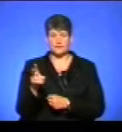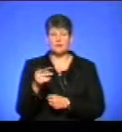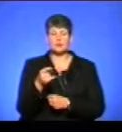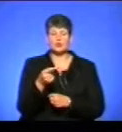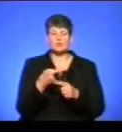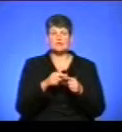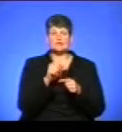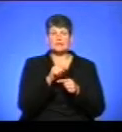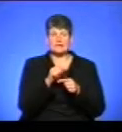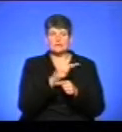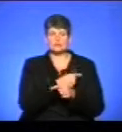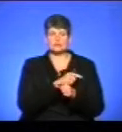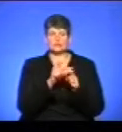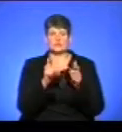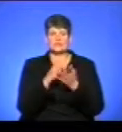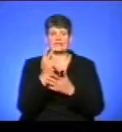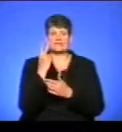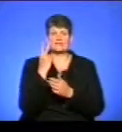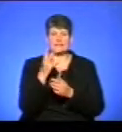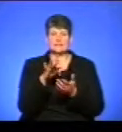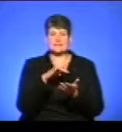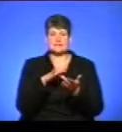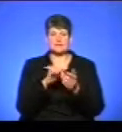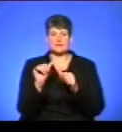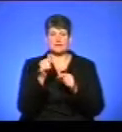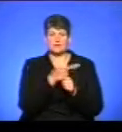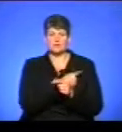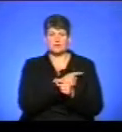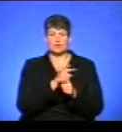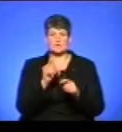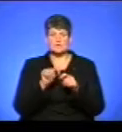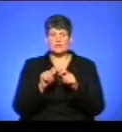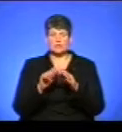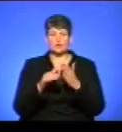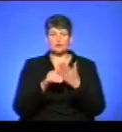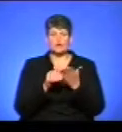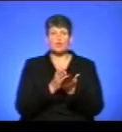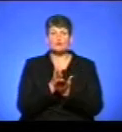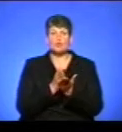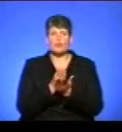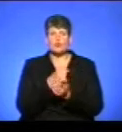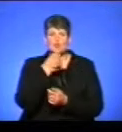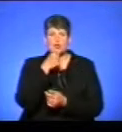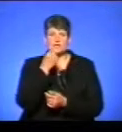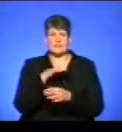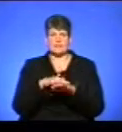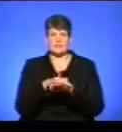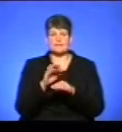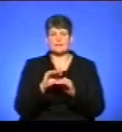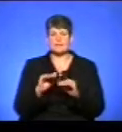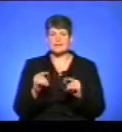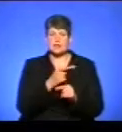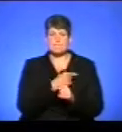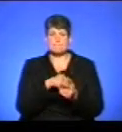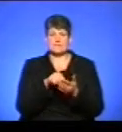медустанов є дві – центр первинної медико-санітарної допомоги, який обслуговує доросле населення, та міська дитяча